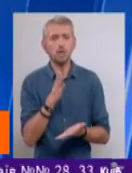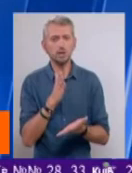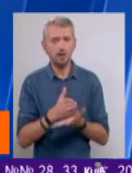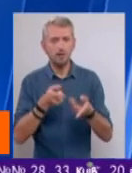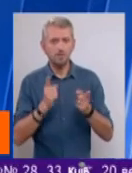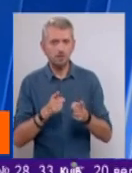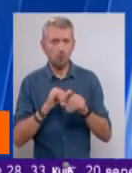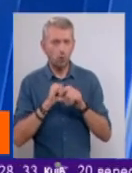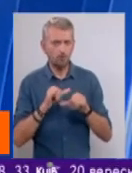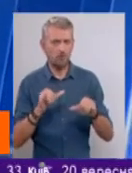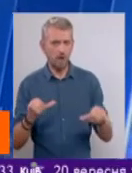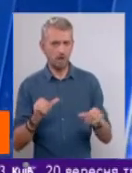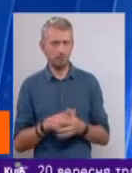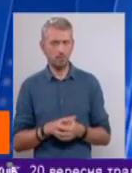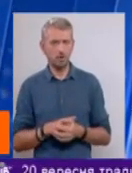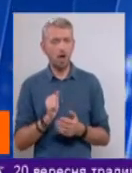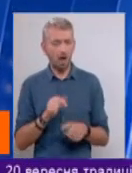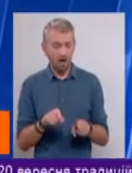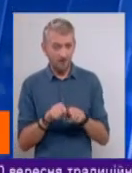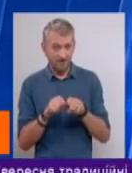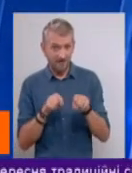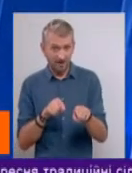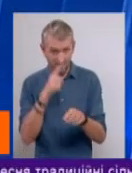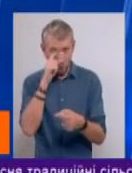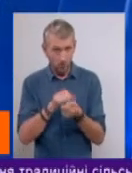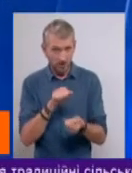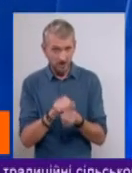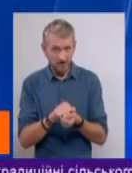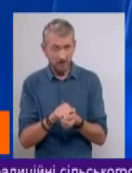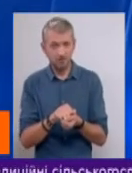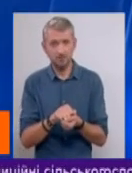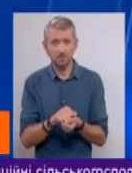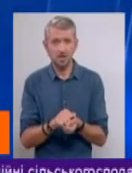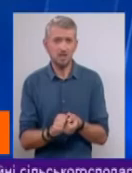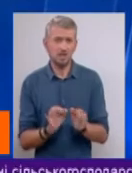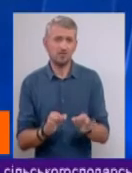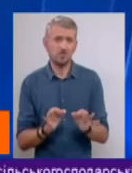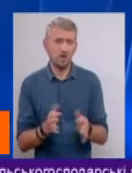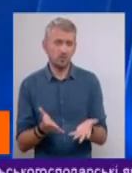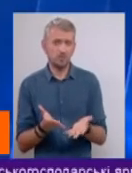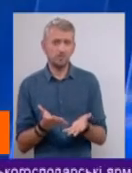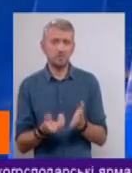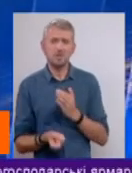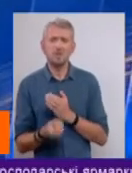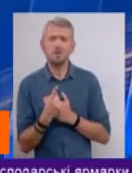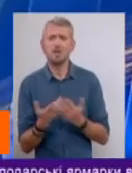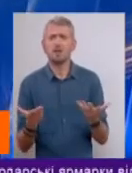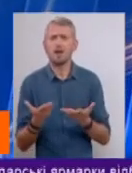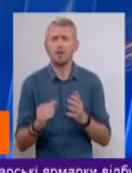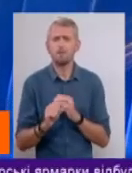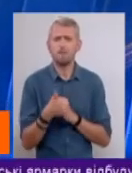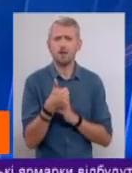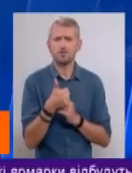дійсно розвивальним. А в таких дурницях, звичайно, з'являється якась перша